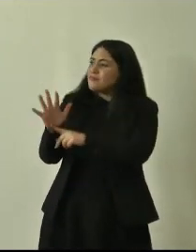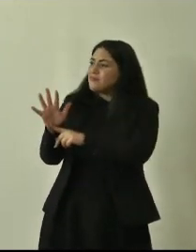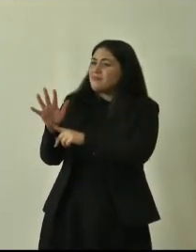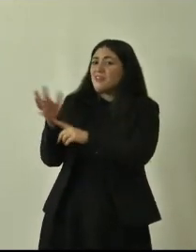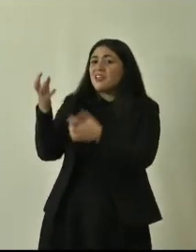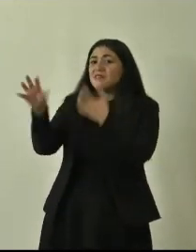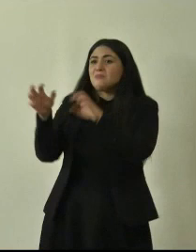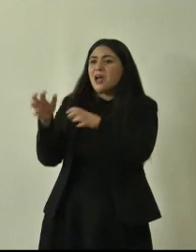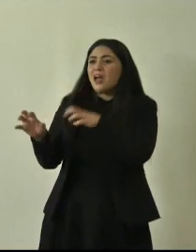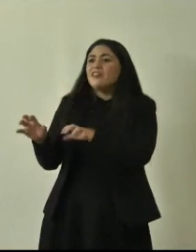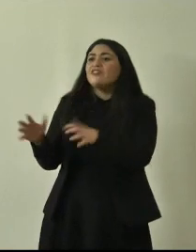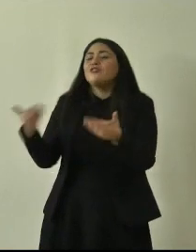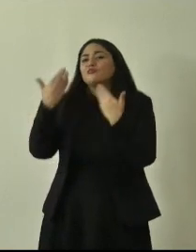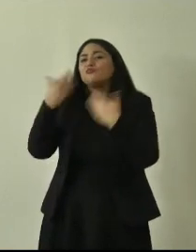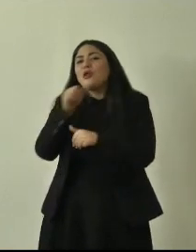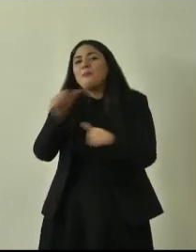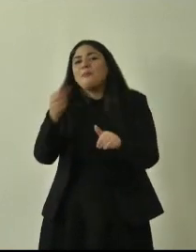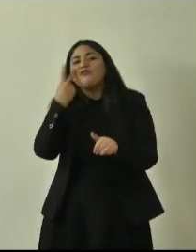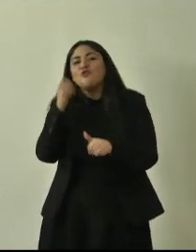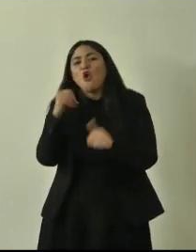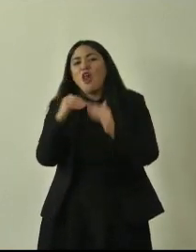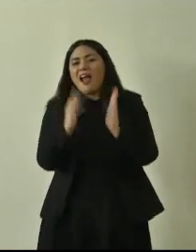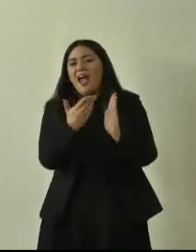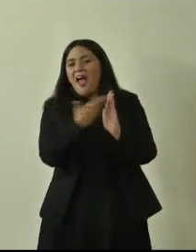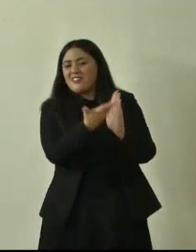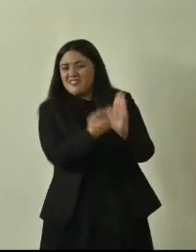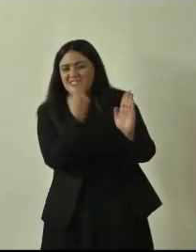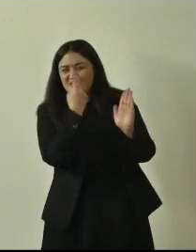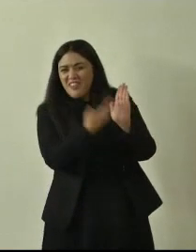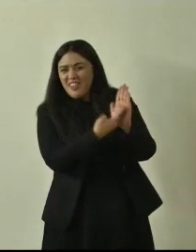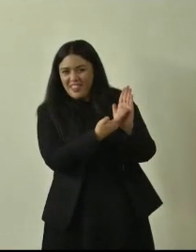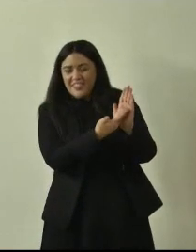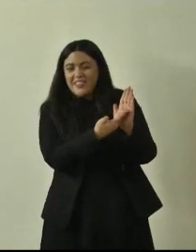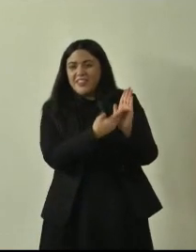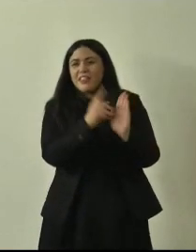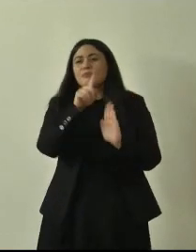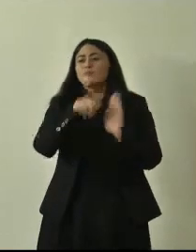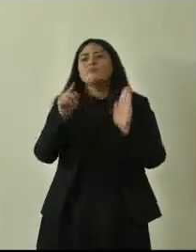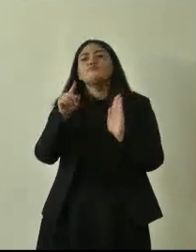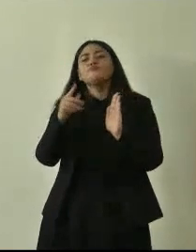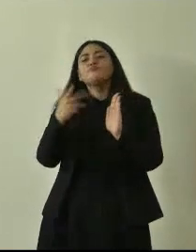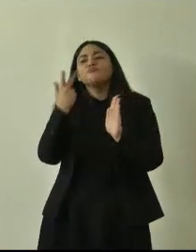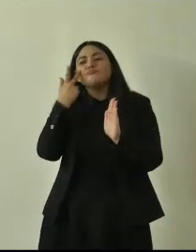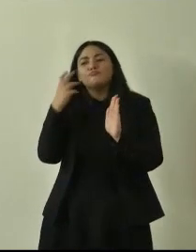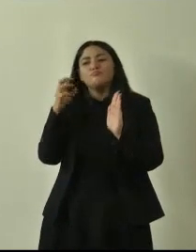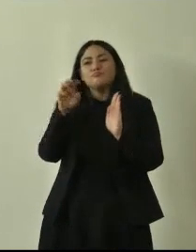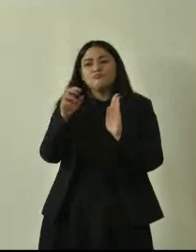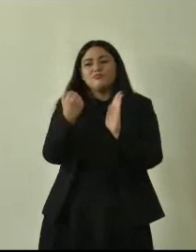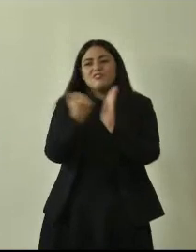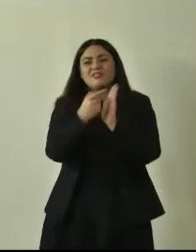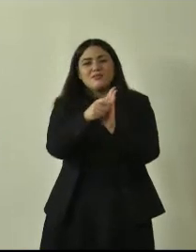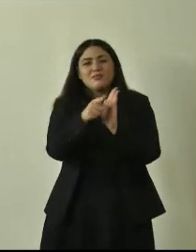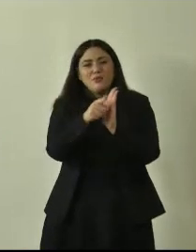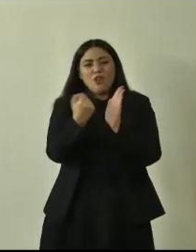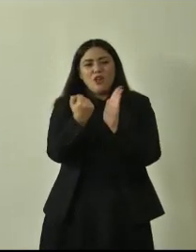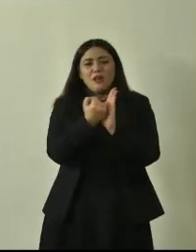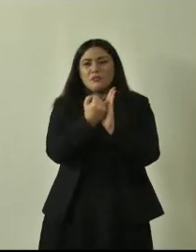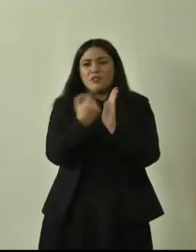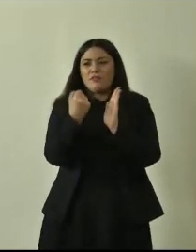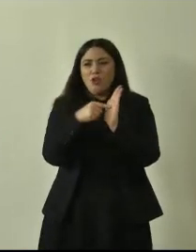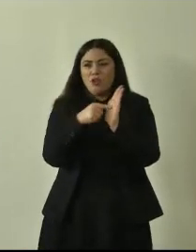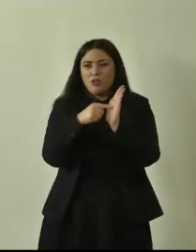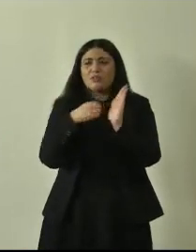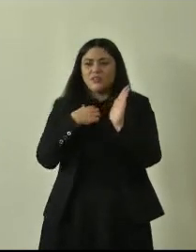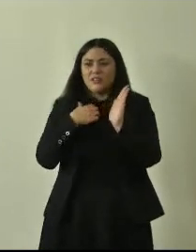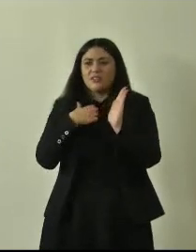immagini che però le vedranno quelle di casa sono alcuni degli esemplari più rappresentativi qui c'è il platano